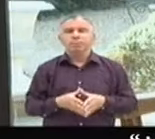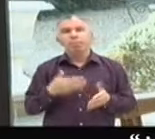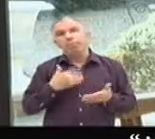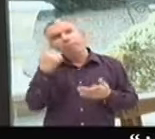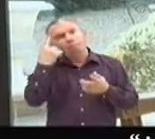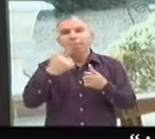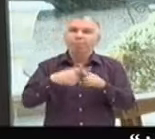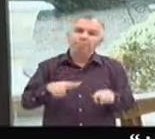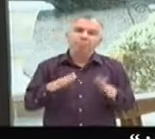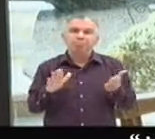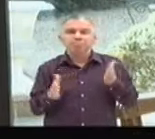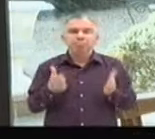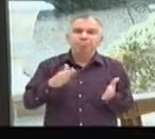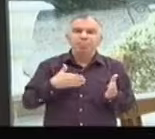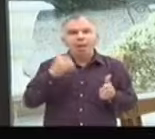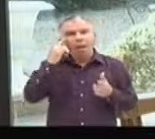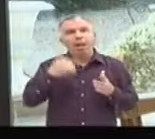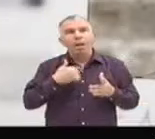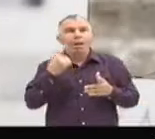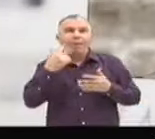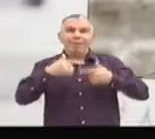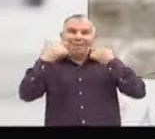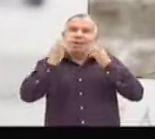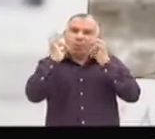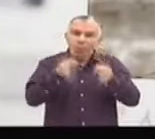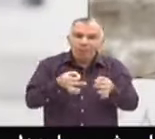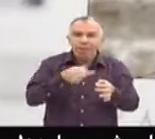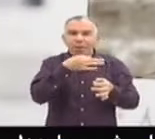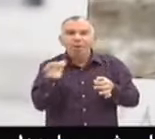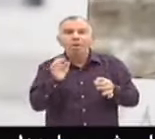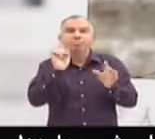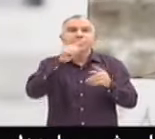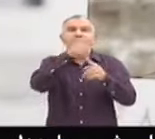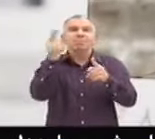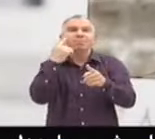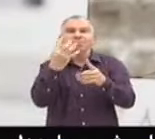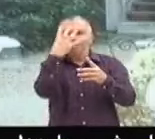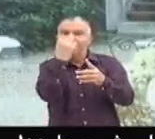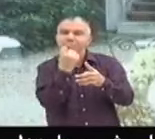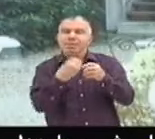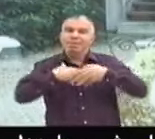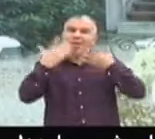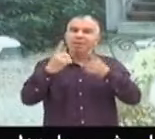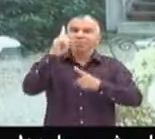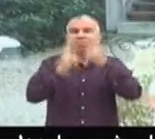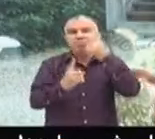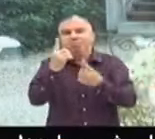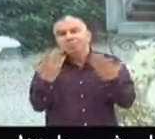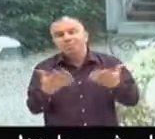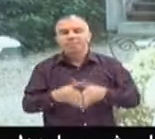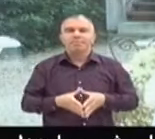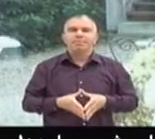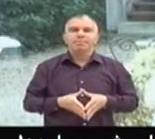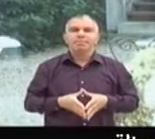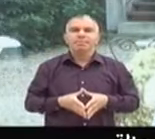faut... Regarde Muriel Robin, ce qui n pas très gentil pour elle. Regarde les autres, ils ont tous quelque chose d'un peu, voilà, un peu clownesque.